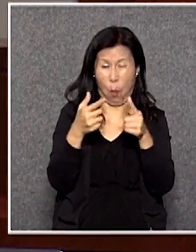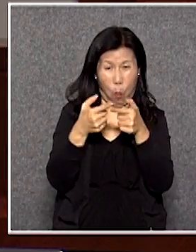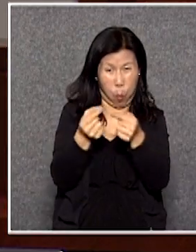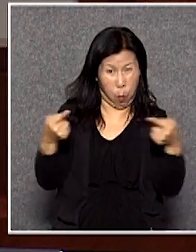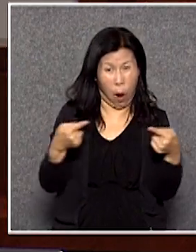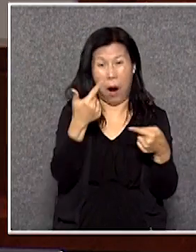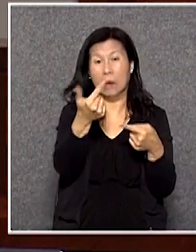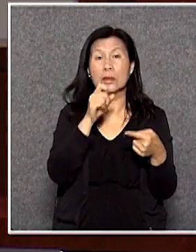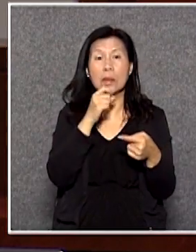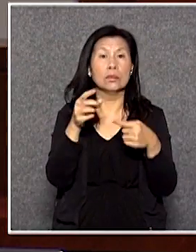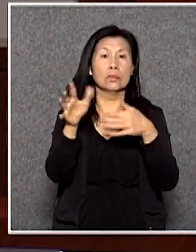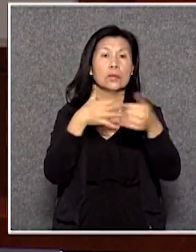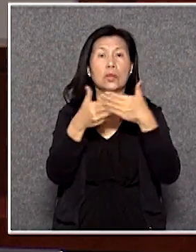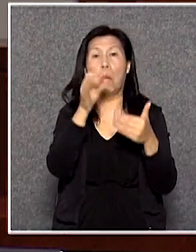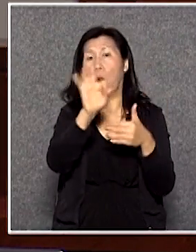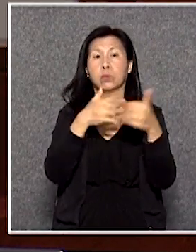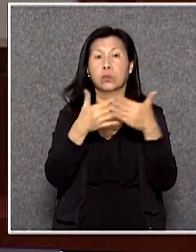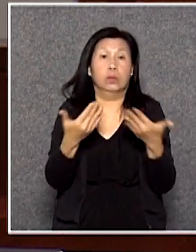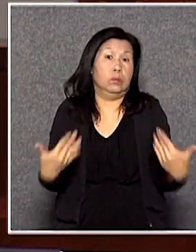當沒見事